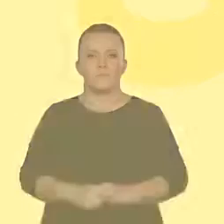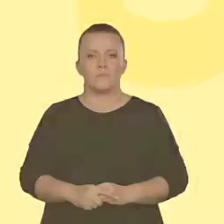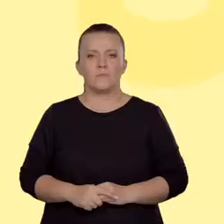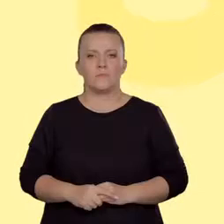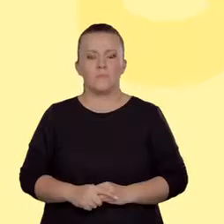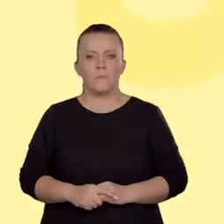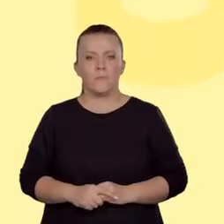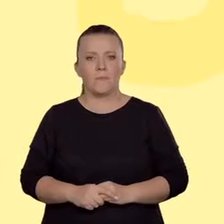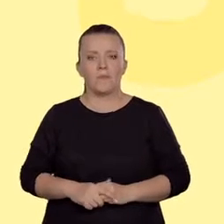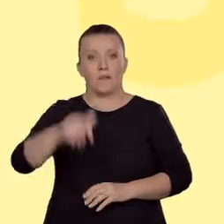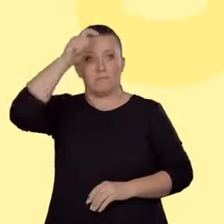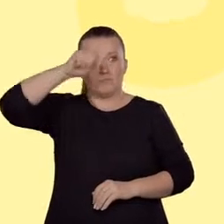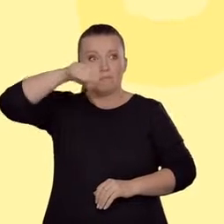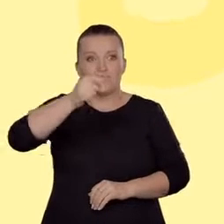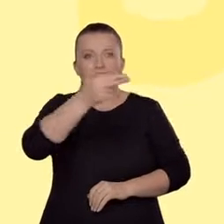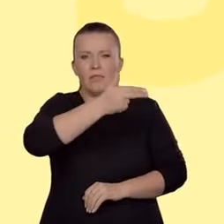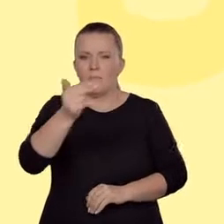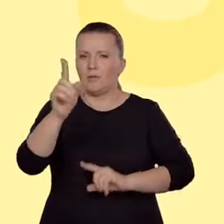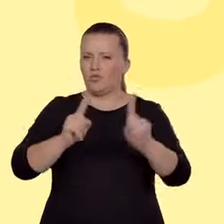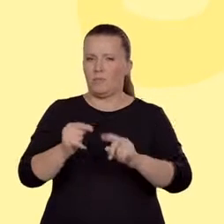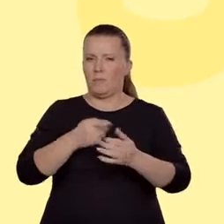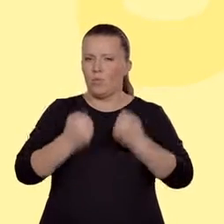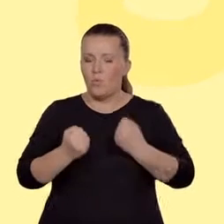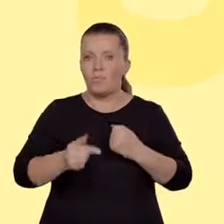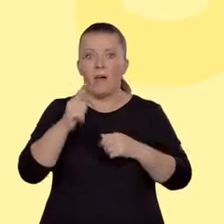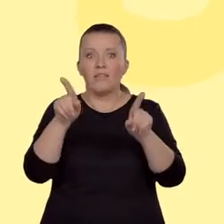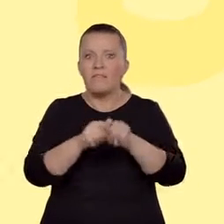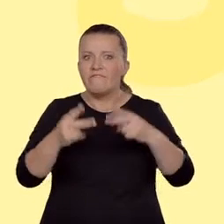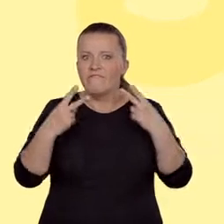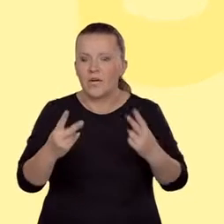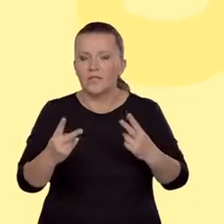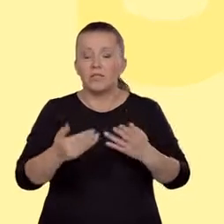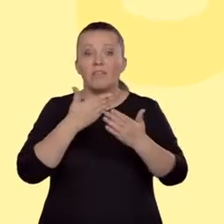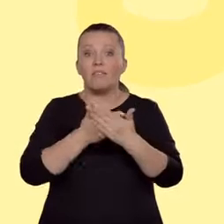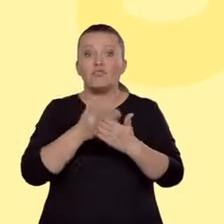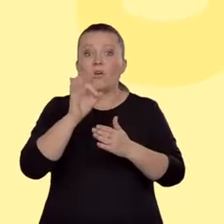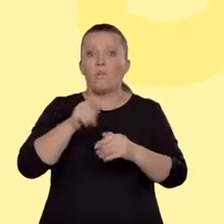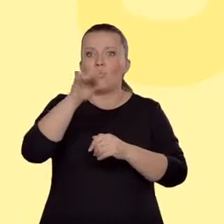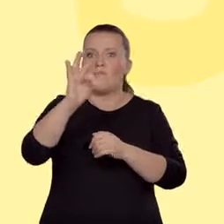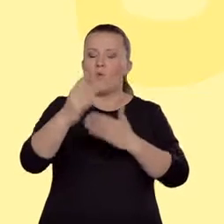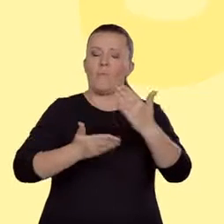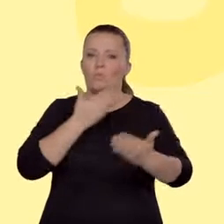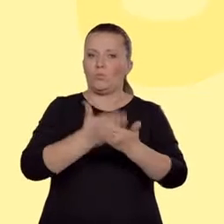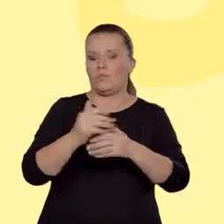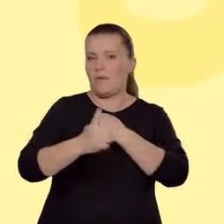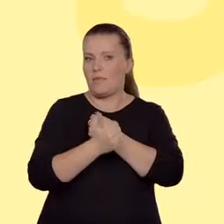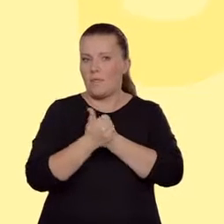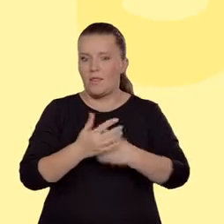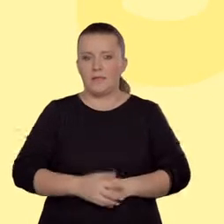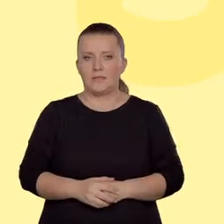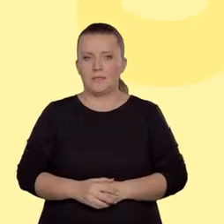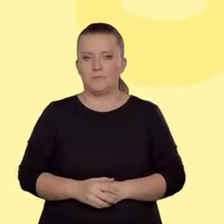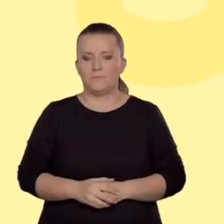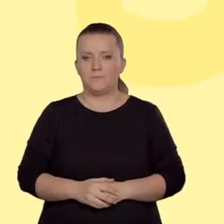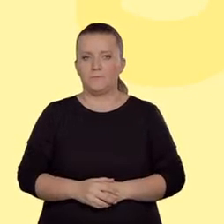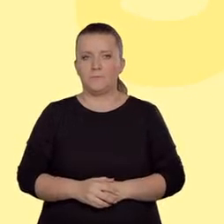Określenie tematu jest nieraz najtrudniejsze, ale też najważniejsze. Stanowi bowiem pewną propozycję interpretacyjną. Odniesienia do innych